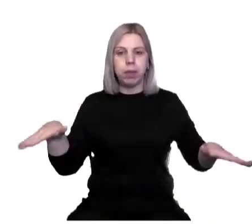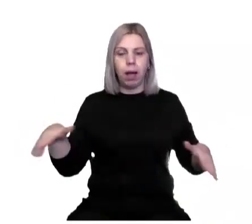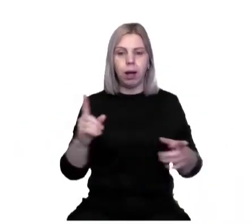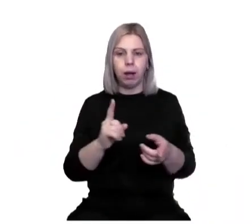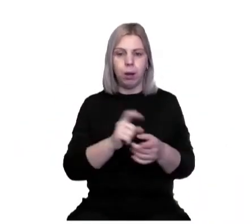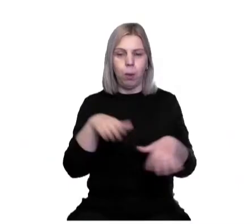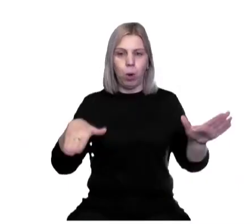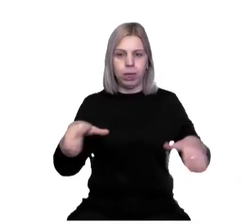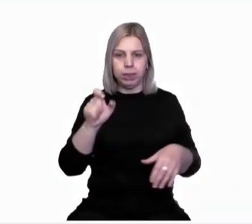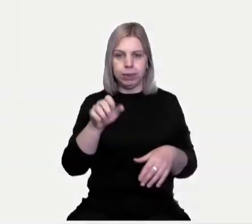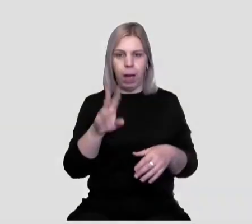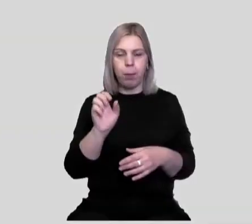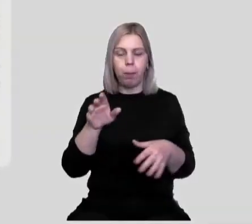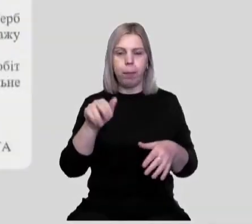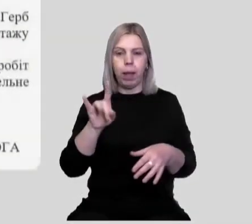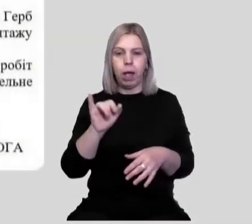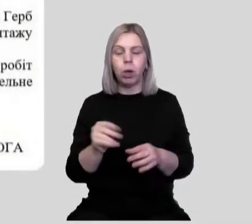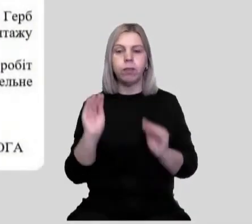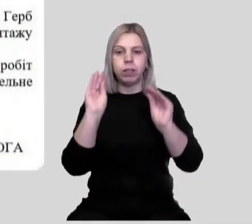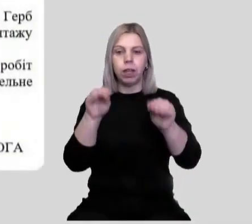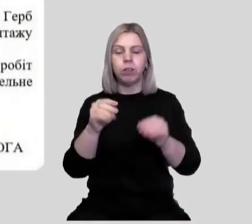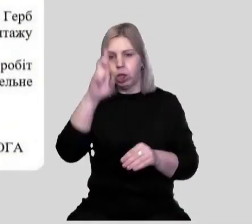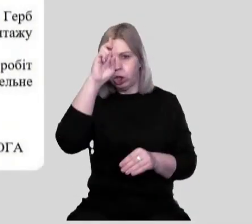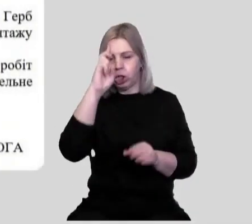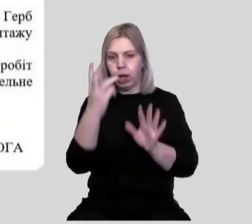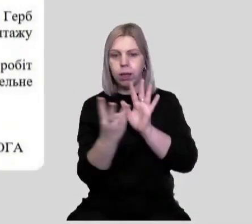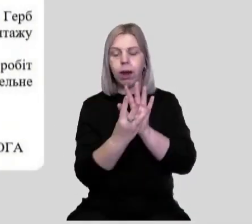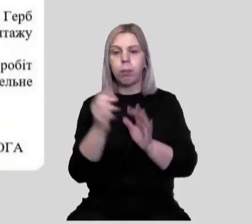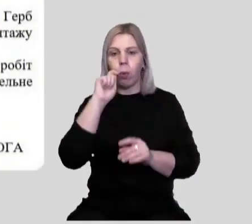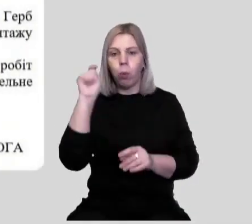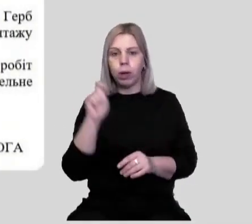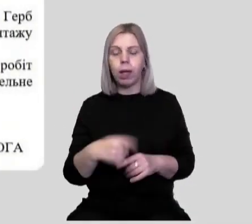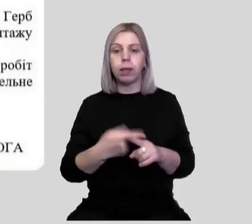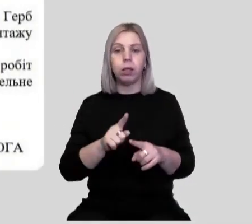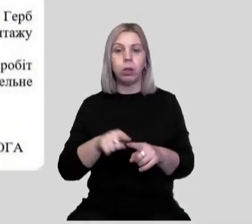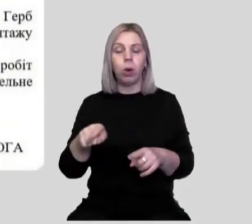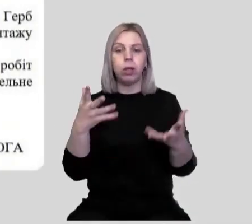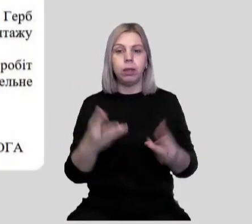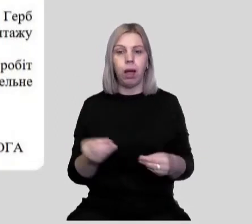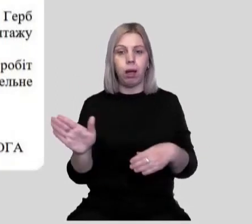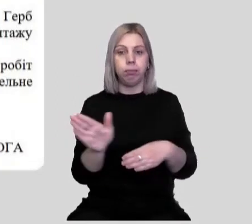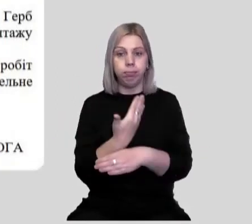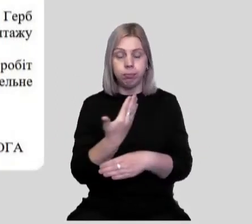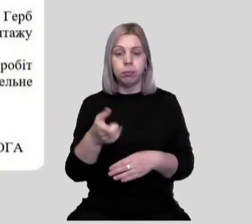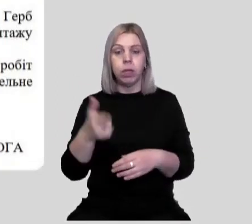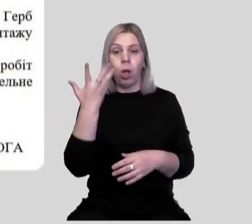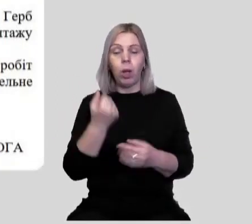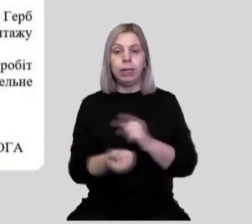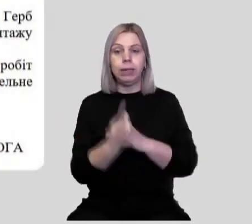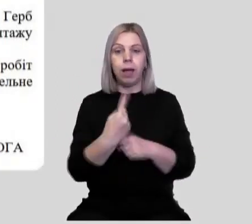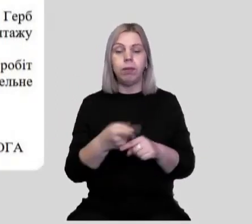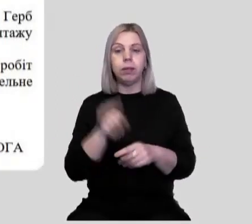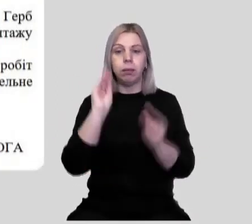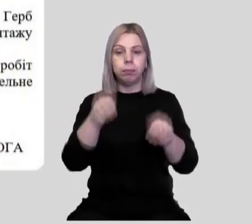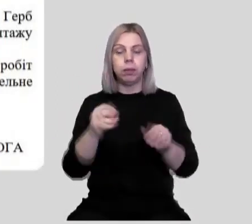постаменті Мукачевського замку Паланок встановити державний герб України. Тож Дня Турола демонтували. Коли з'явиться на